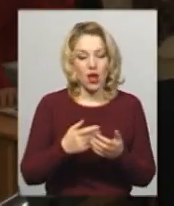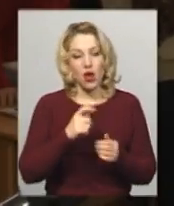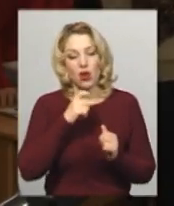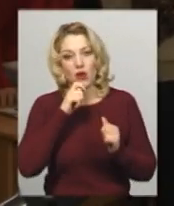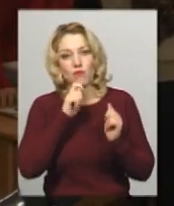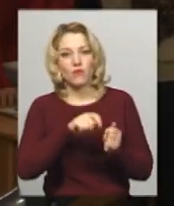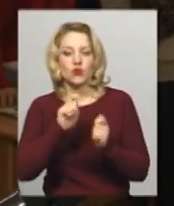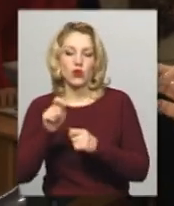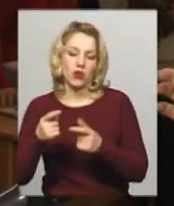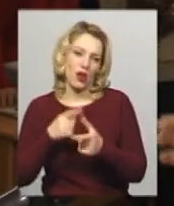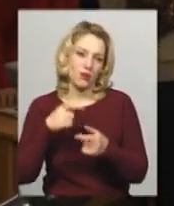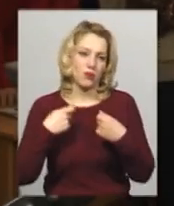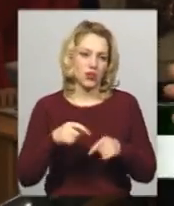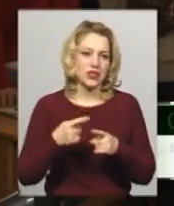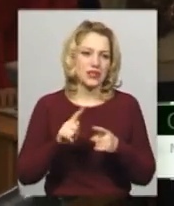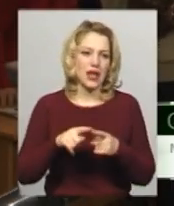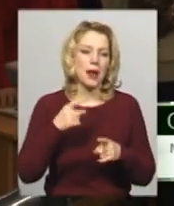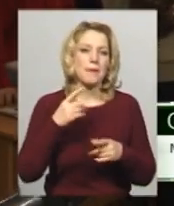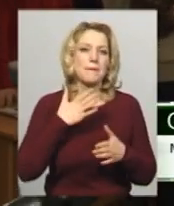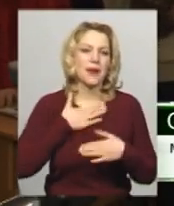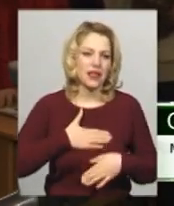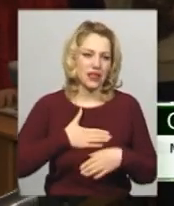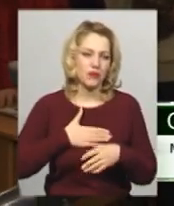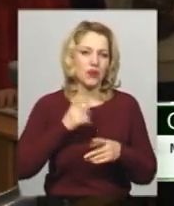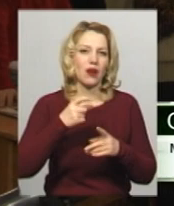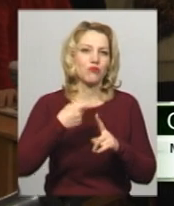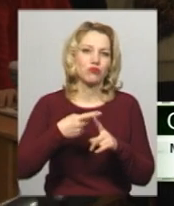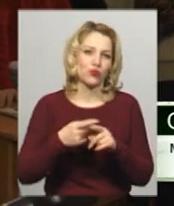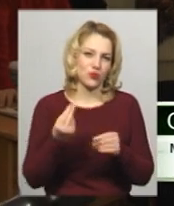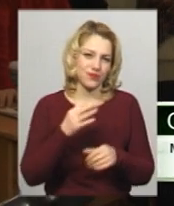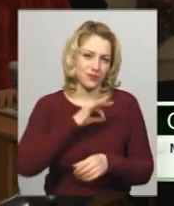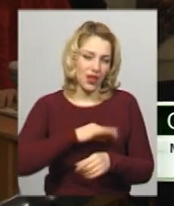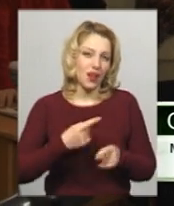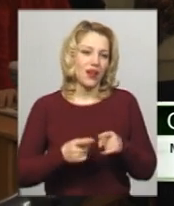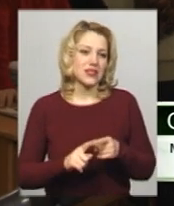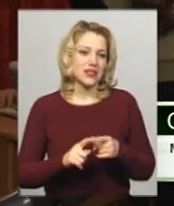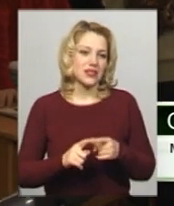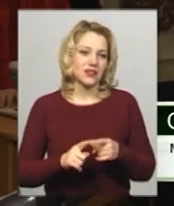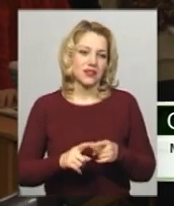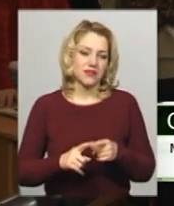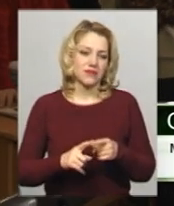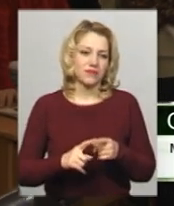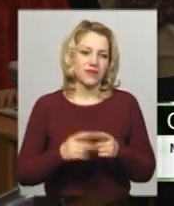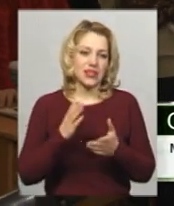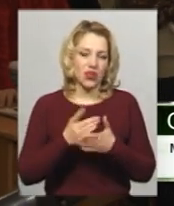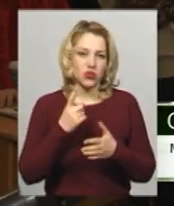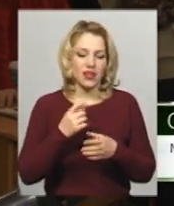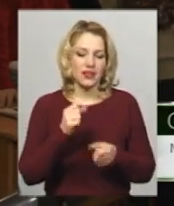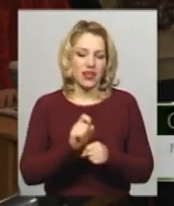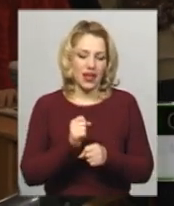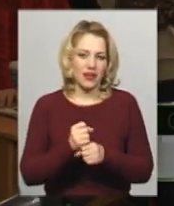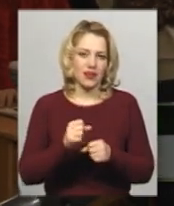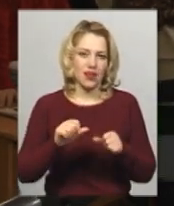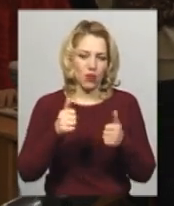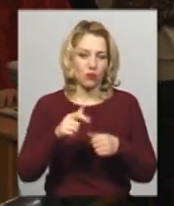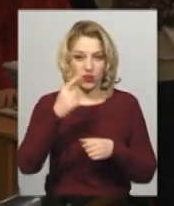Це в мене такий приємний бонус, коли мої роботи продаються. Дійсно, вони продаються. В мене є навіть одна робота в Індії,